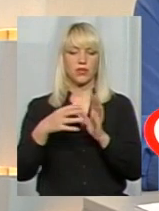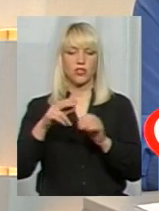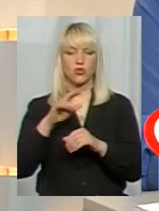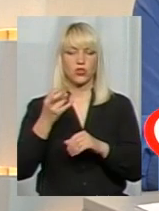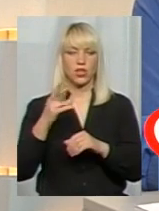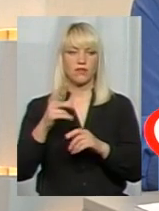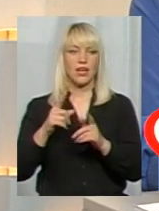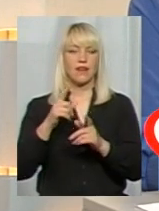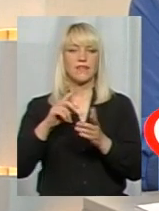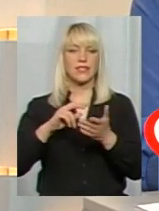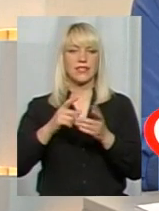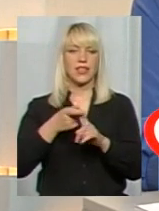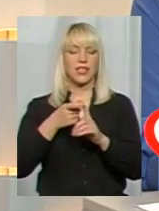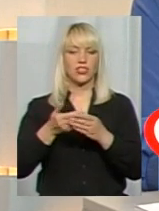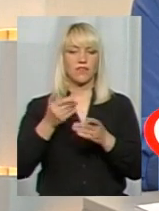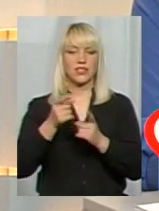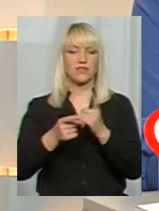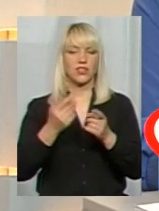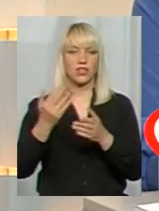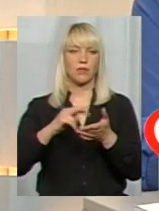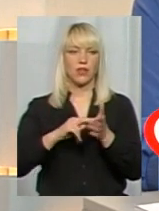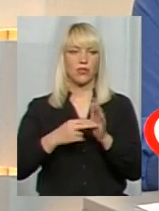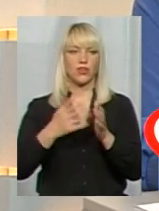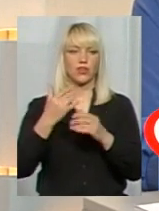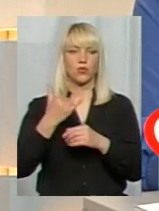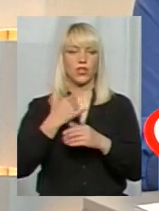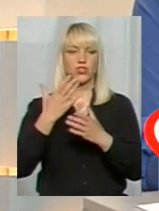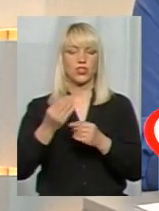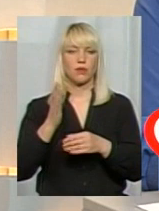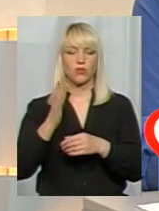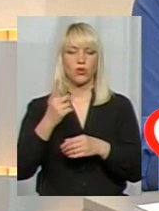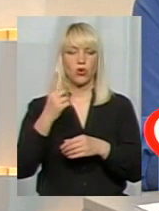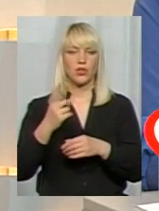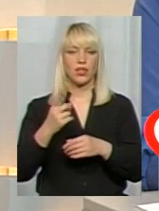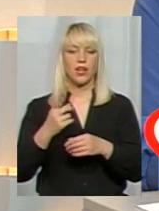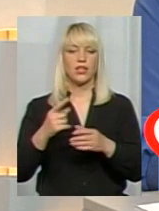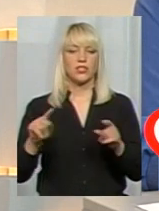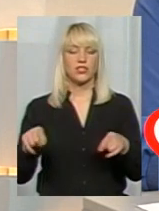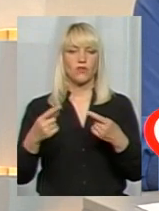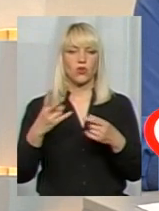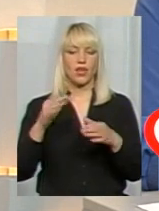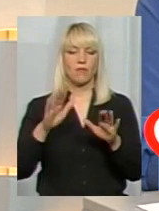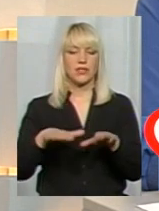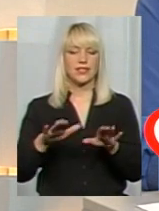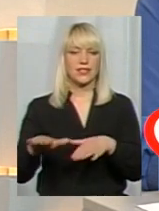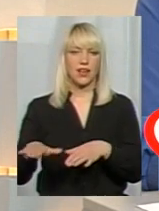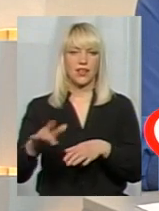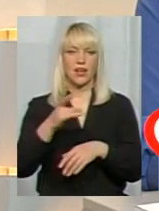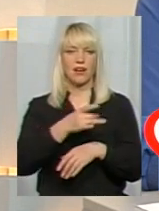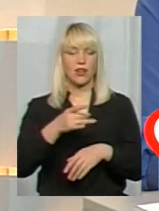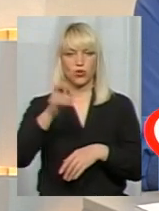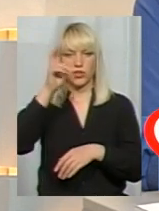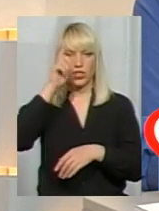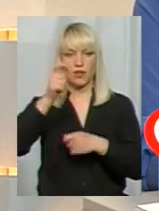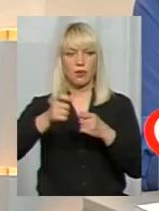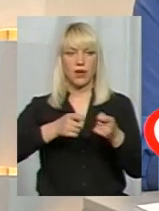їхнього планування. І от у нас якраз є ще одна буде створена, але вже на місцях, районними державними